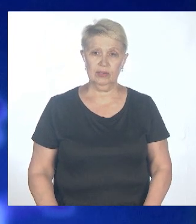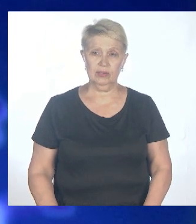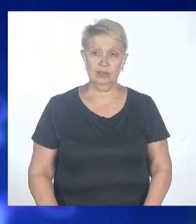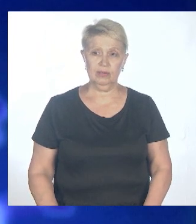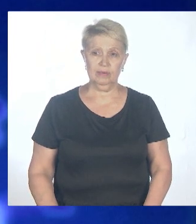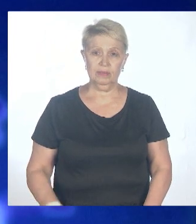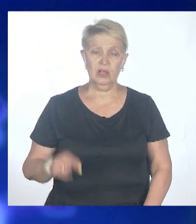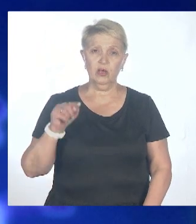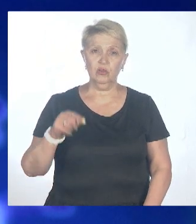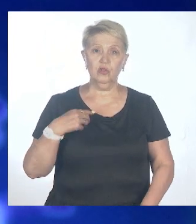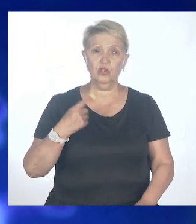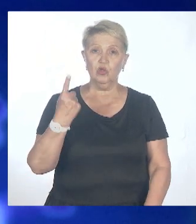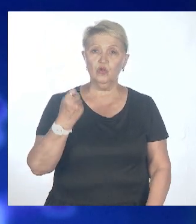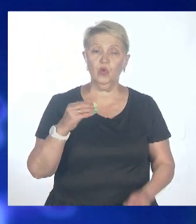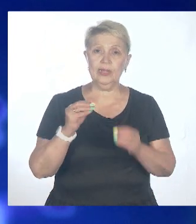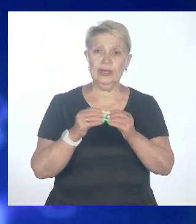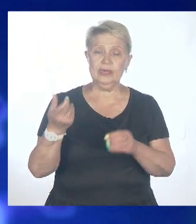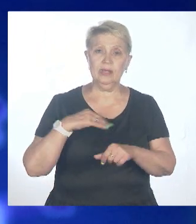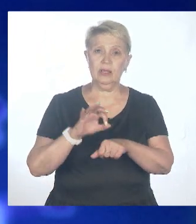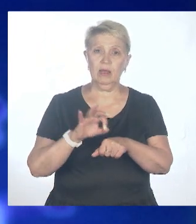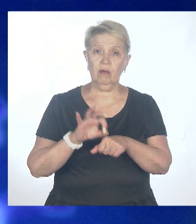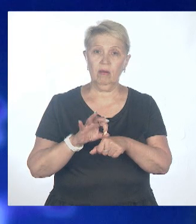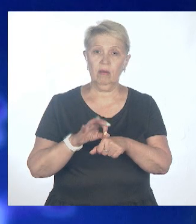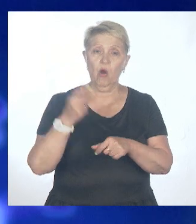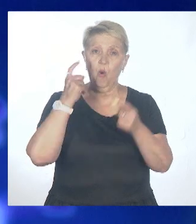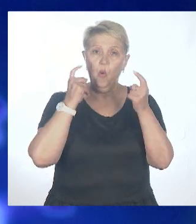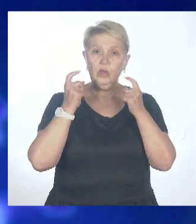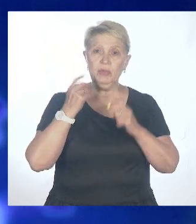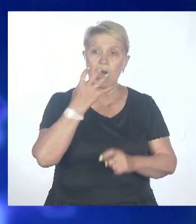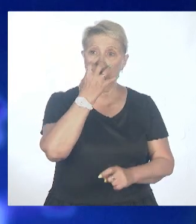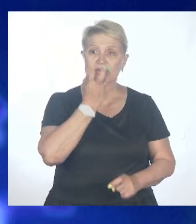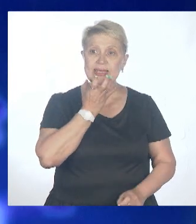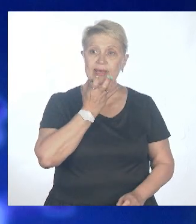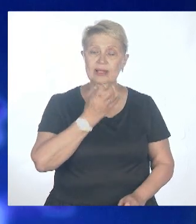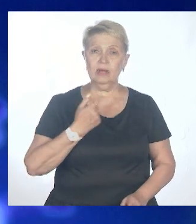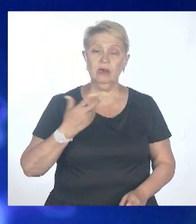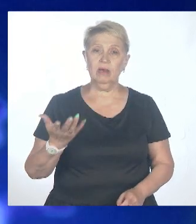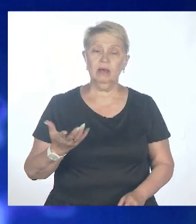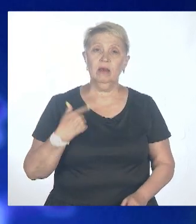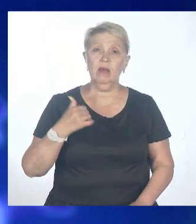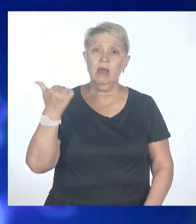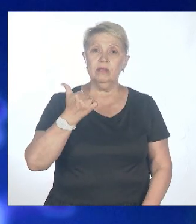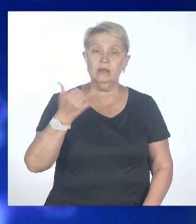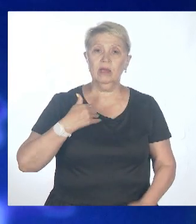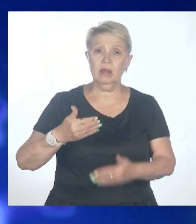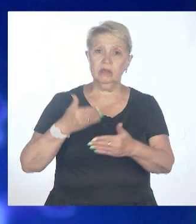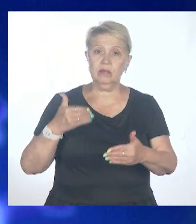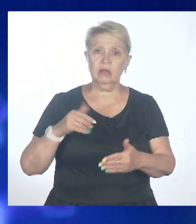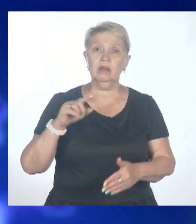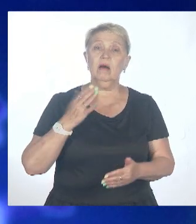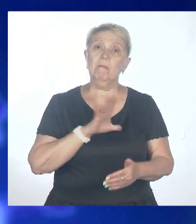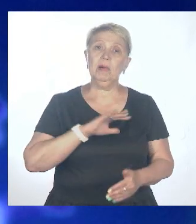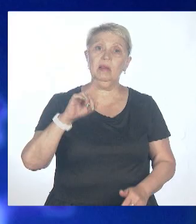Тысяча сто десять заболевших оспо-обезьян. Неделю назад в Нигерии был первый летальный случай